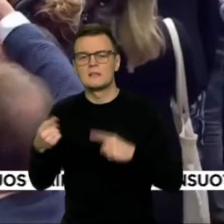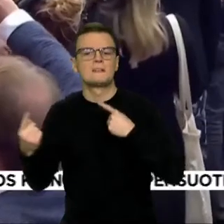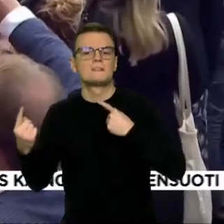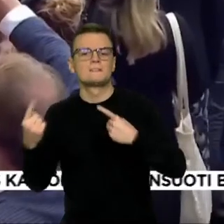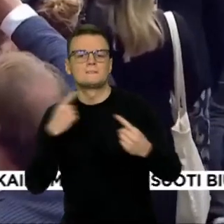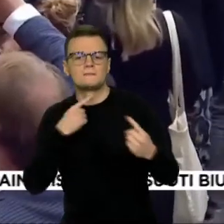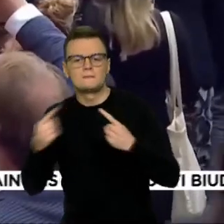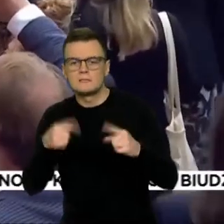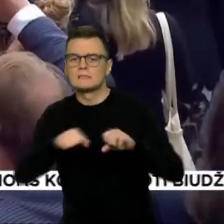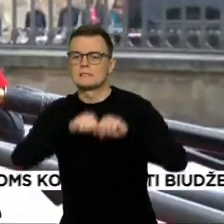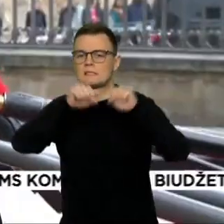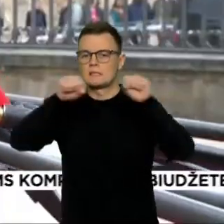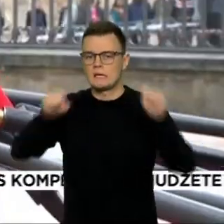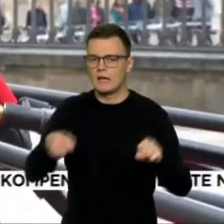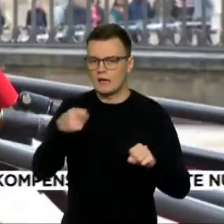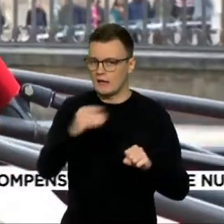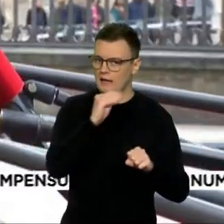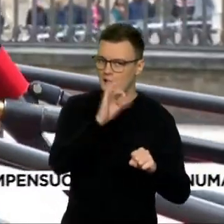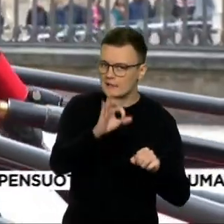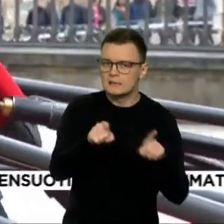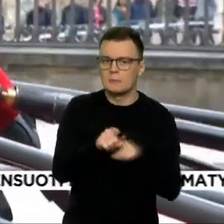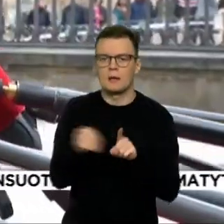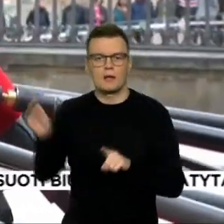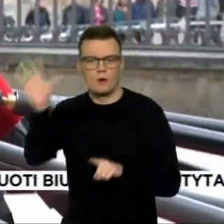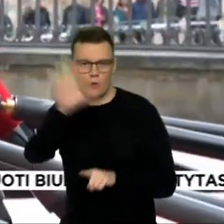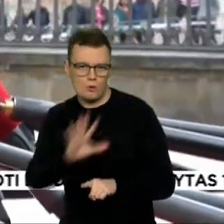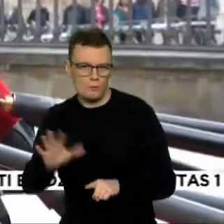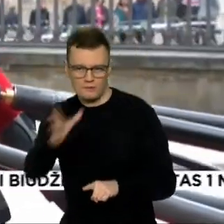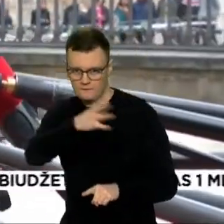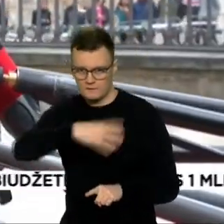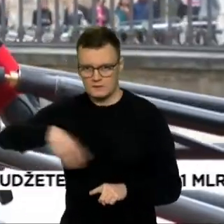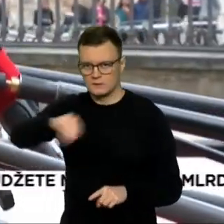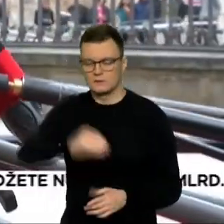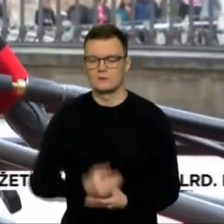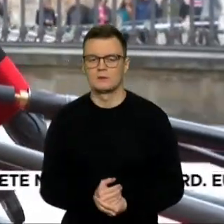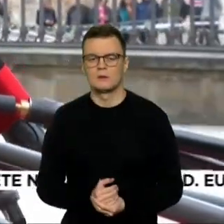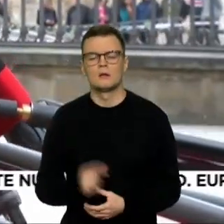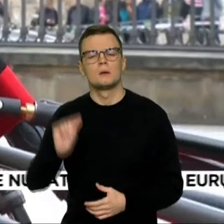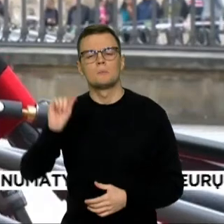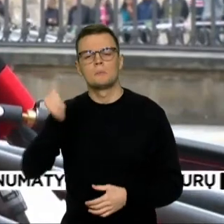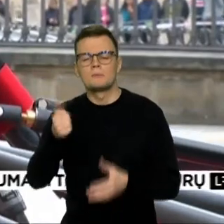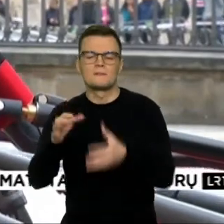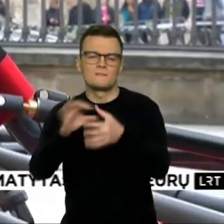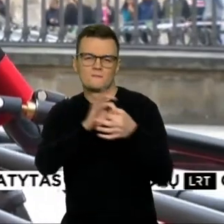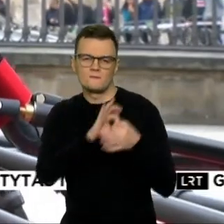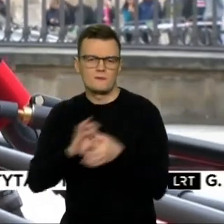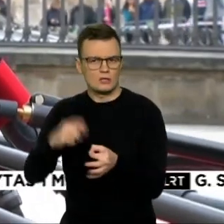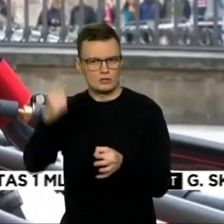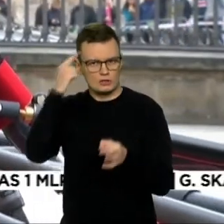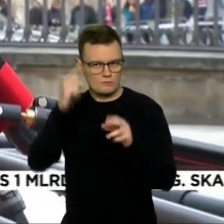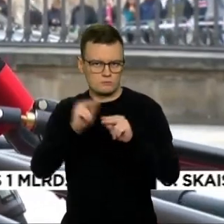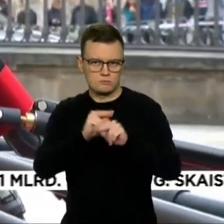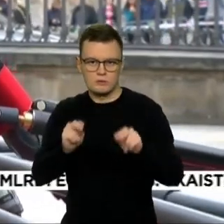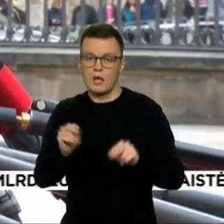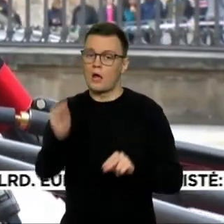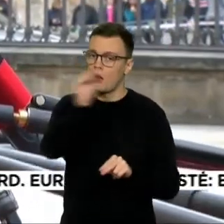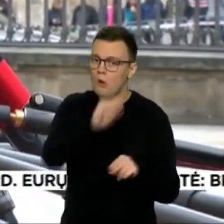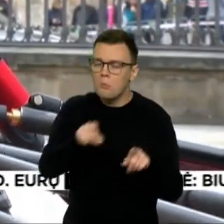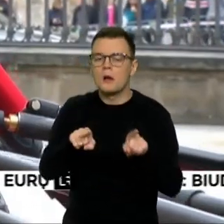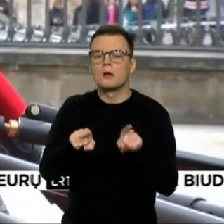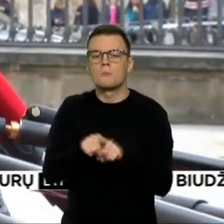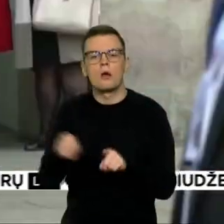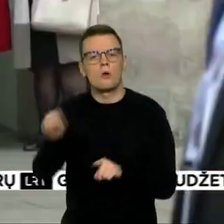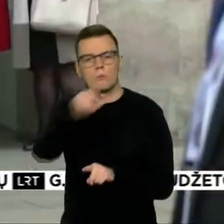Sąjungos, bet ir žemyno mastu. Tai pirmiausia siunčia vienybė žinia Europai ir visiems europiečiams, nesvarbu, ar jie priklauso Europos